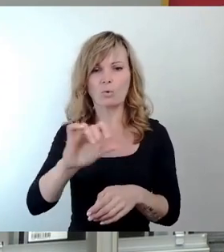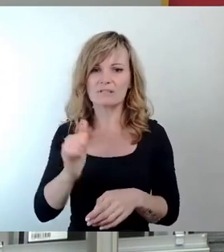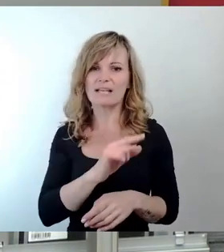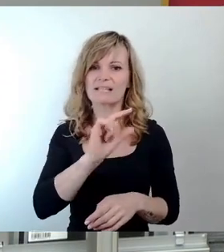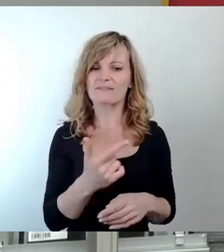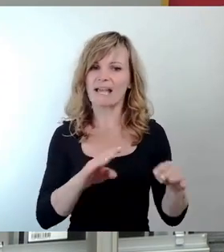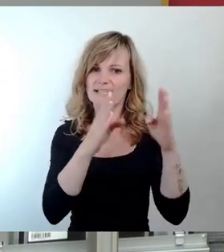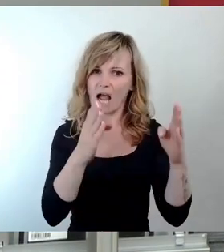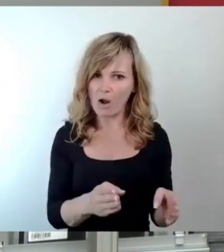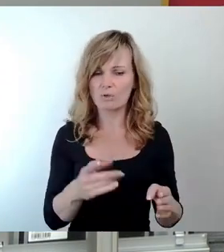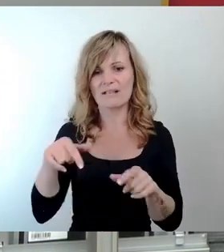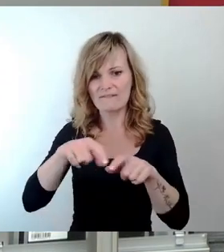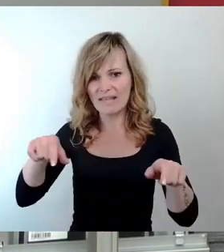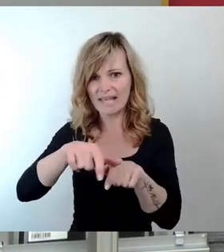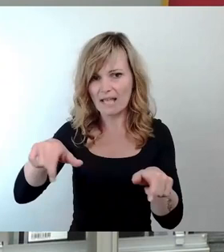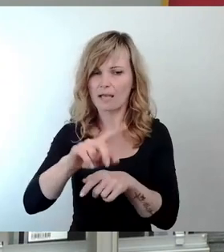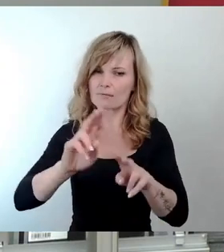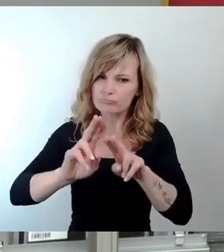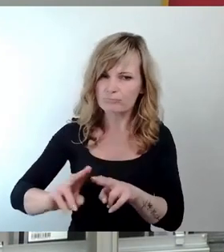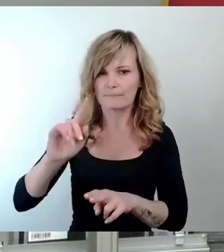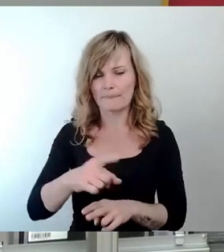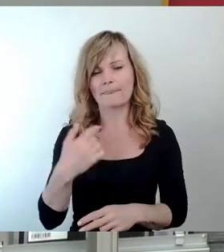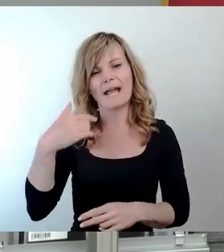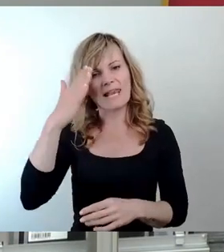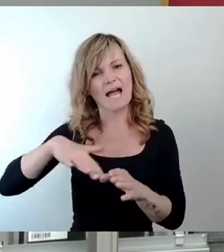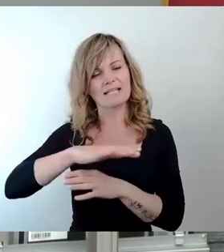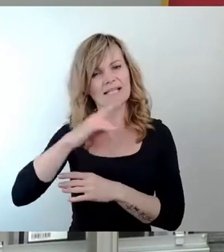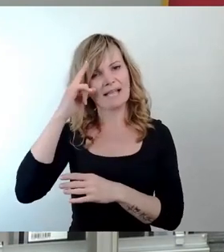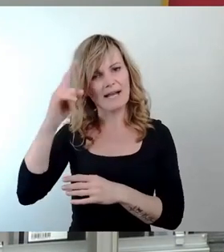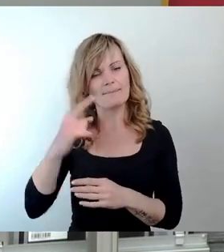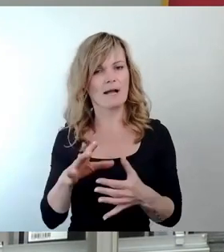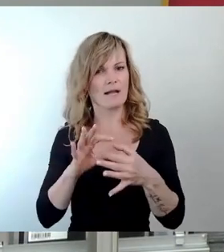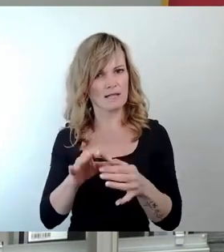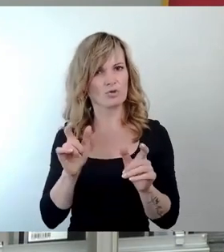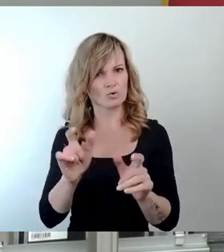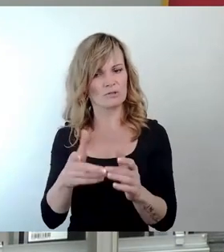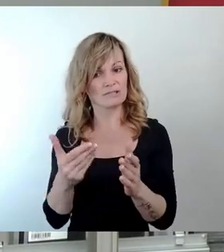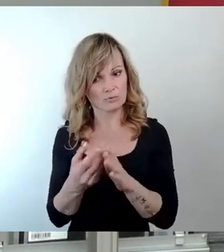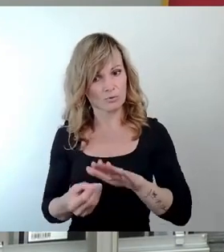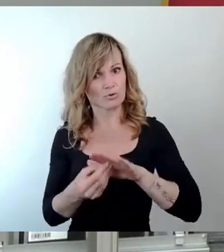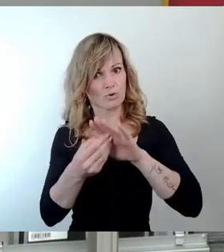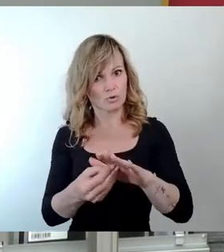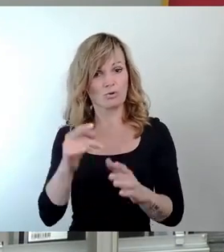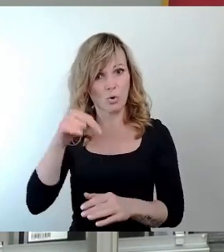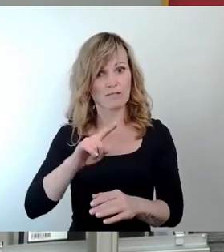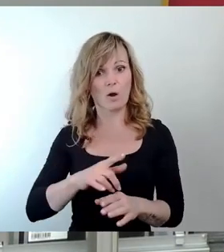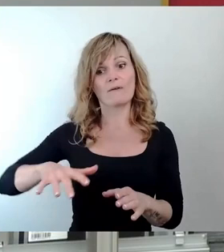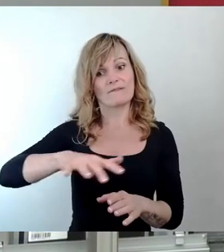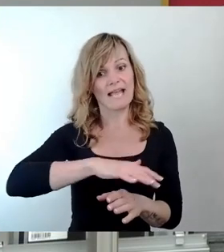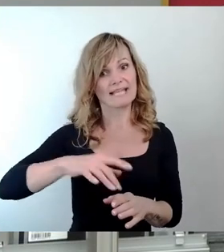Auch aus Sicht der Landesdenkmalpflege wurde dieses Entwicklungsziel maßgeblich unterstützt und ist auch heute noch in dieser Form als Flächendenkmal vermerkt.